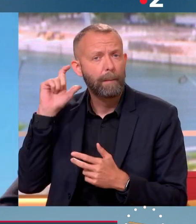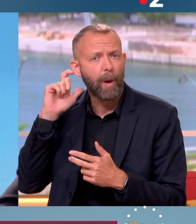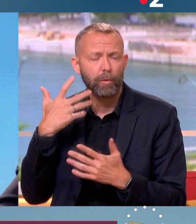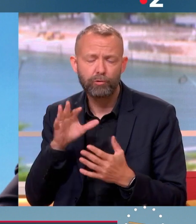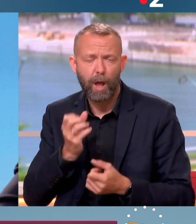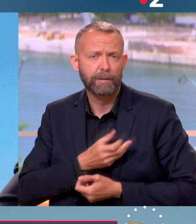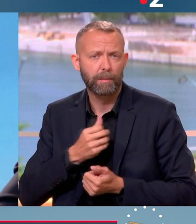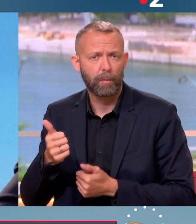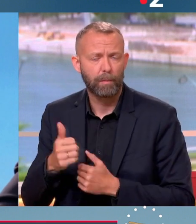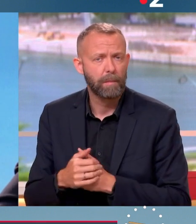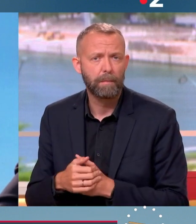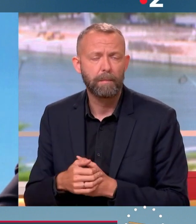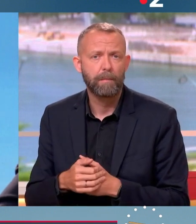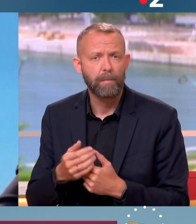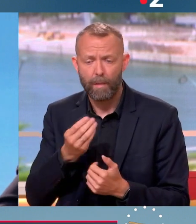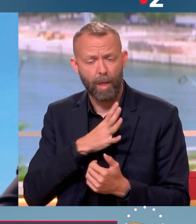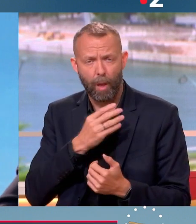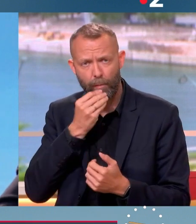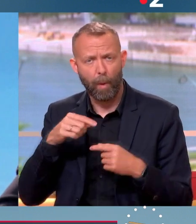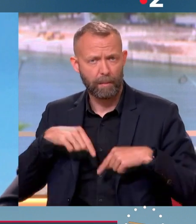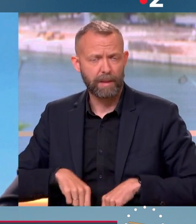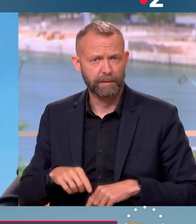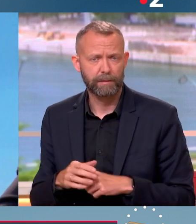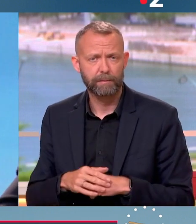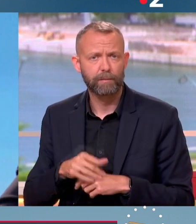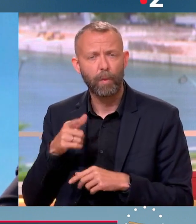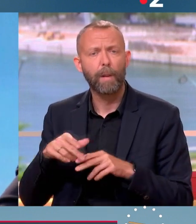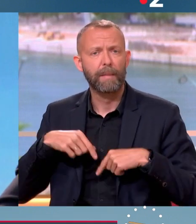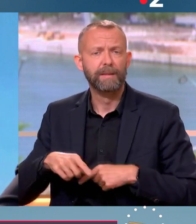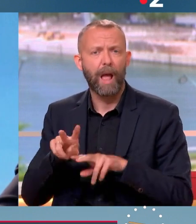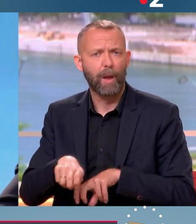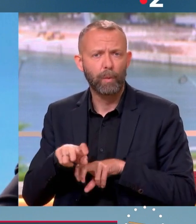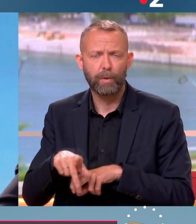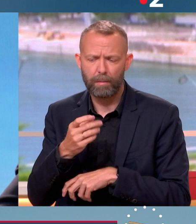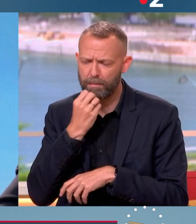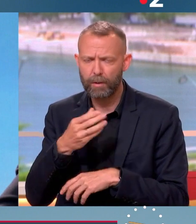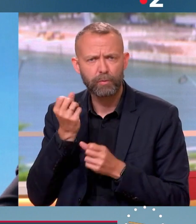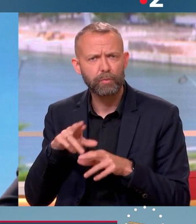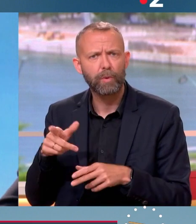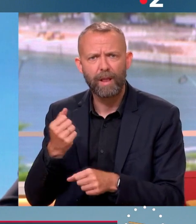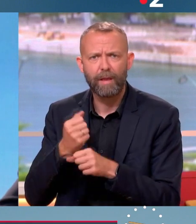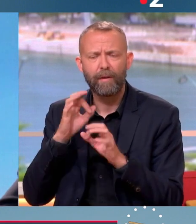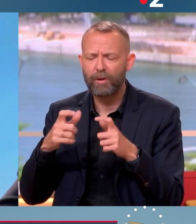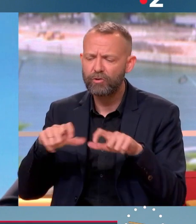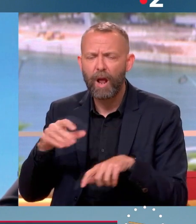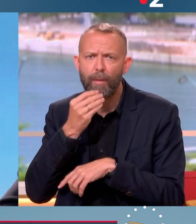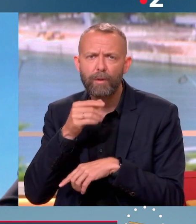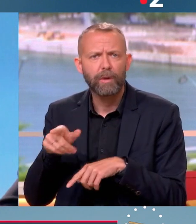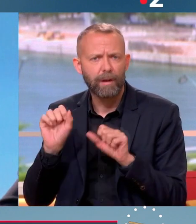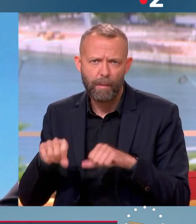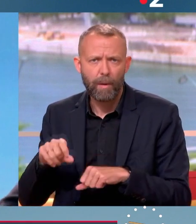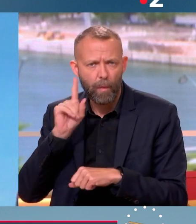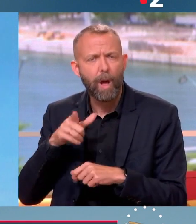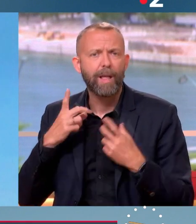exprimé sur le sujet. On a de très bons ministres. Marc Fénaufre, un très bon ministre de l'Agriculture. Je suis sûr que quand il va travailler sur le chèque alimentation, il sera capable, parce que